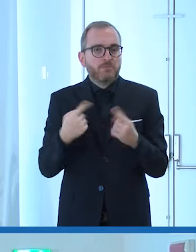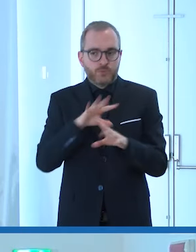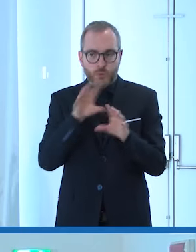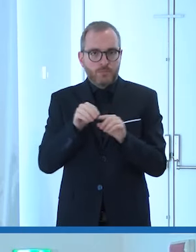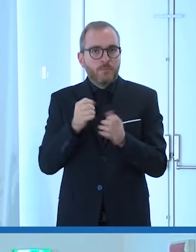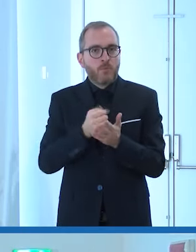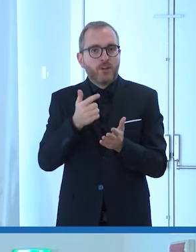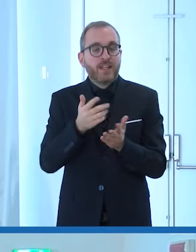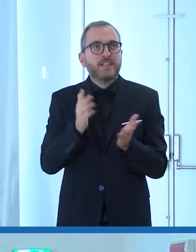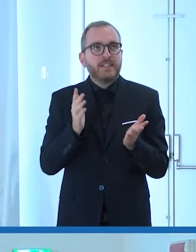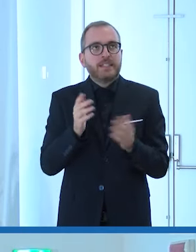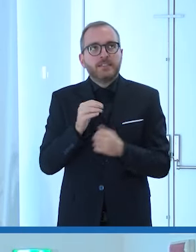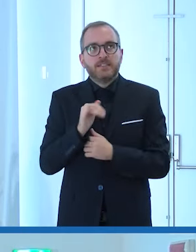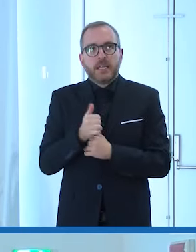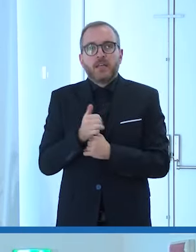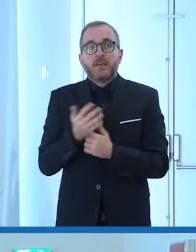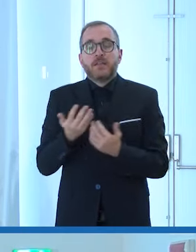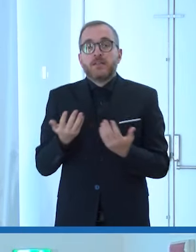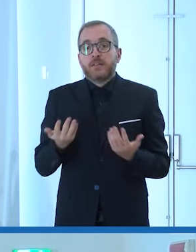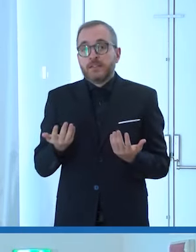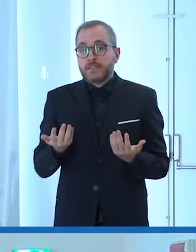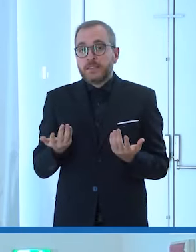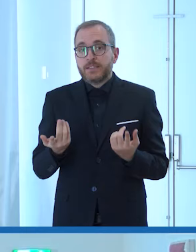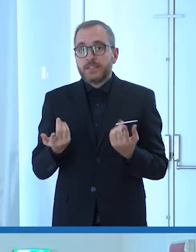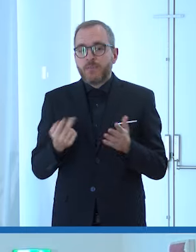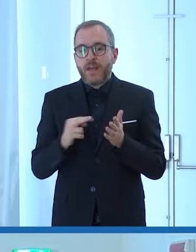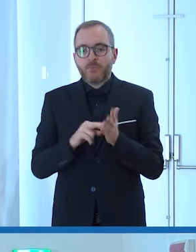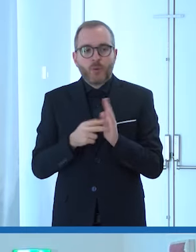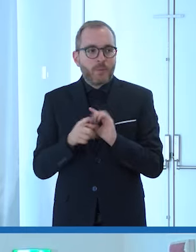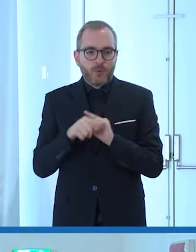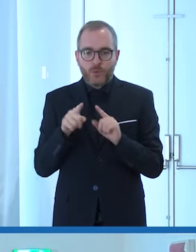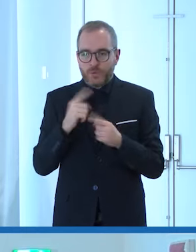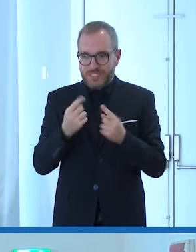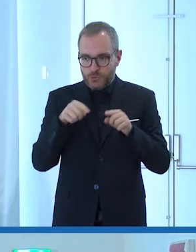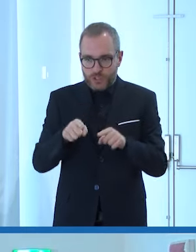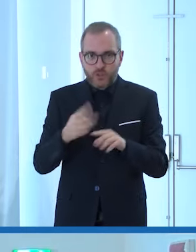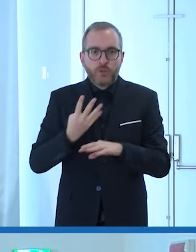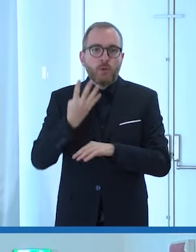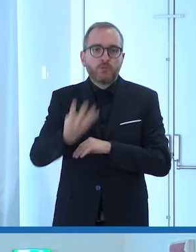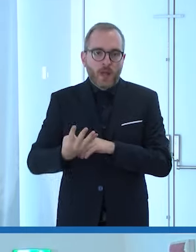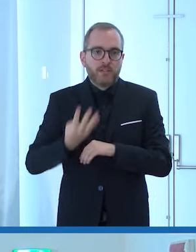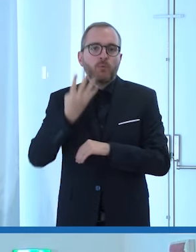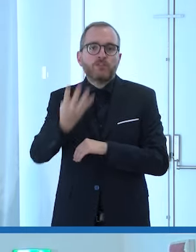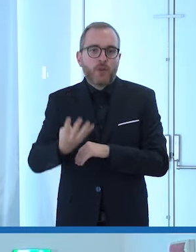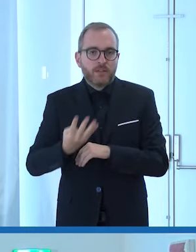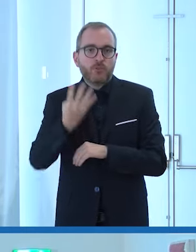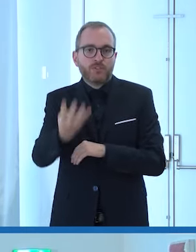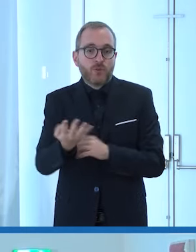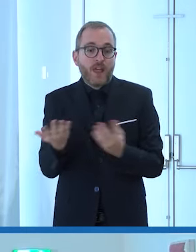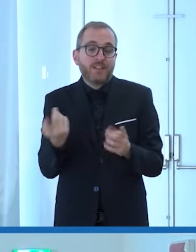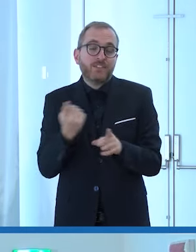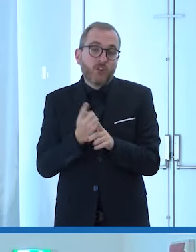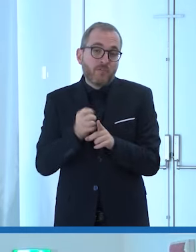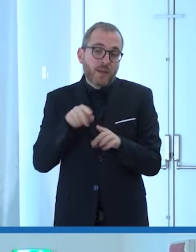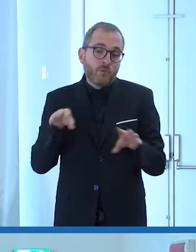il problema che queste cose noi le vediamo ogni quattro anni bisognerebbe incominciare a parlare di